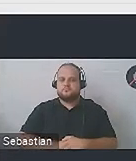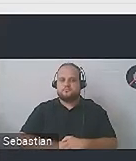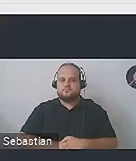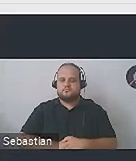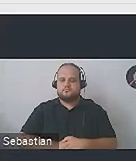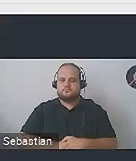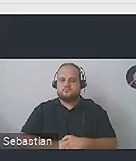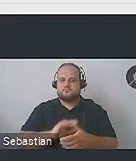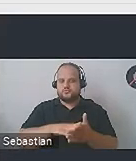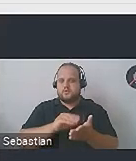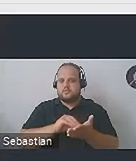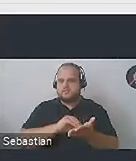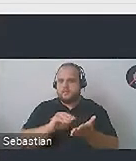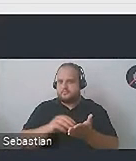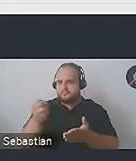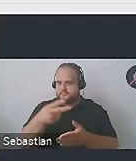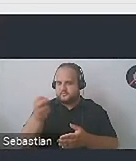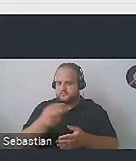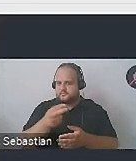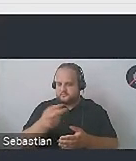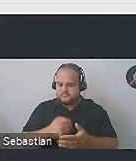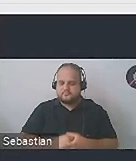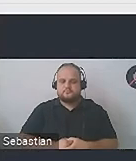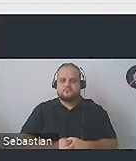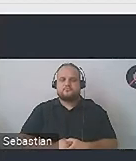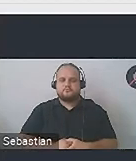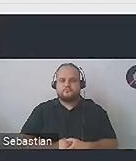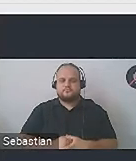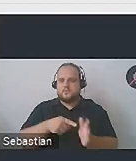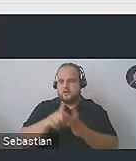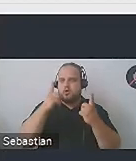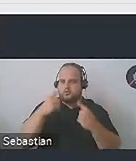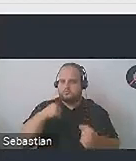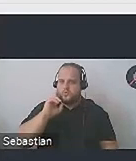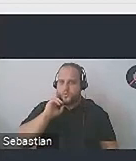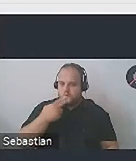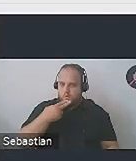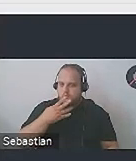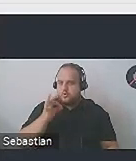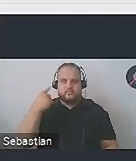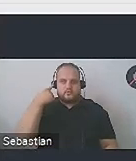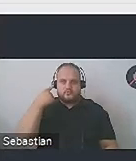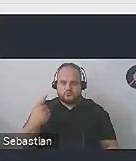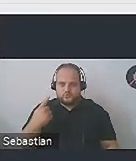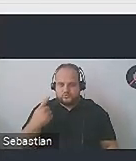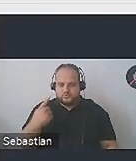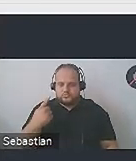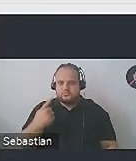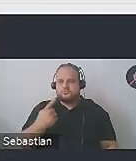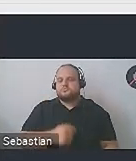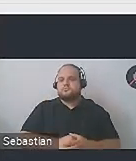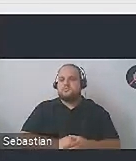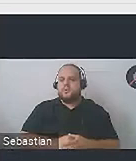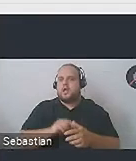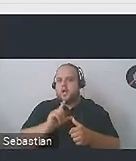o na przykład napisach rozszerzonych. Do kogo to skierowane? Do osób głuchych, które nie słyszą dźwięku na przykład jakiejś audycji,